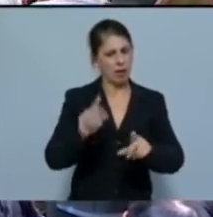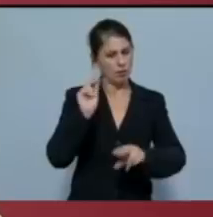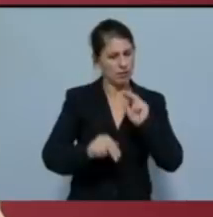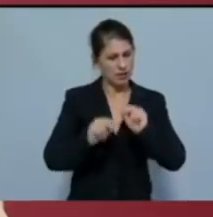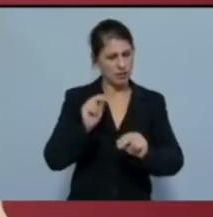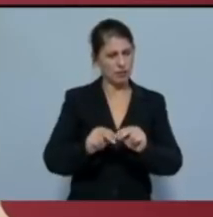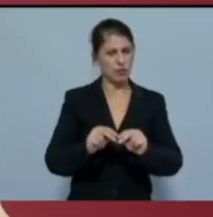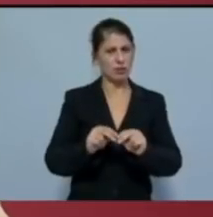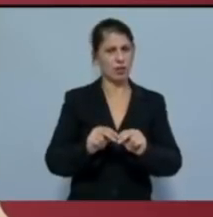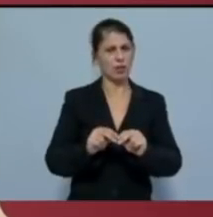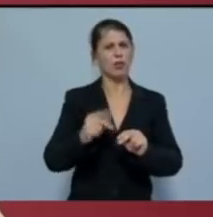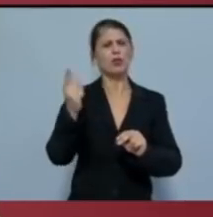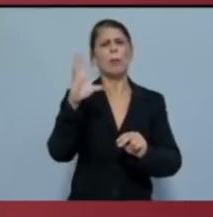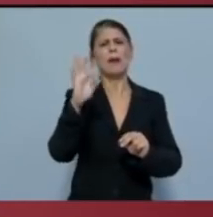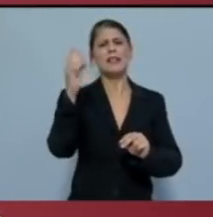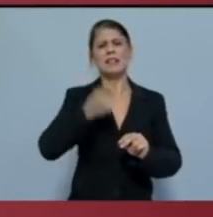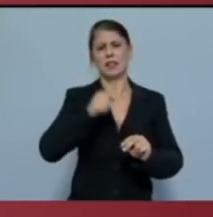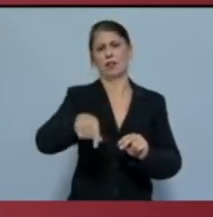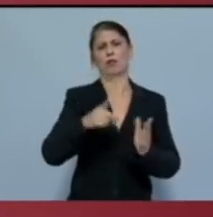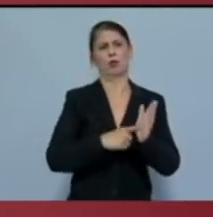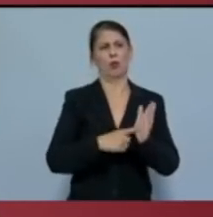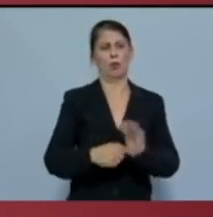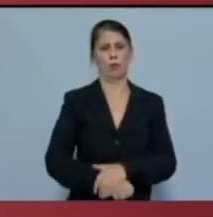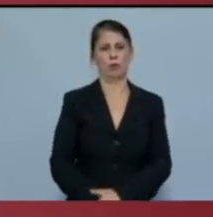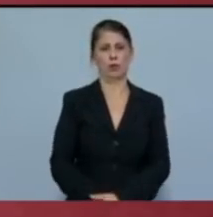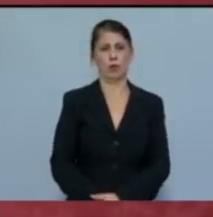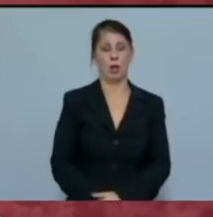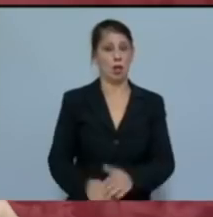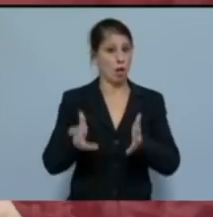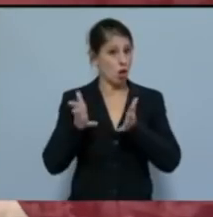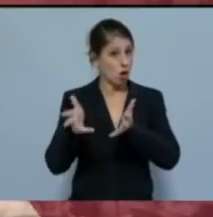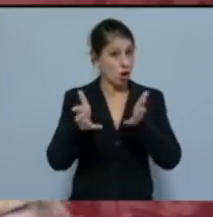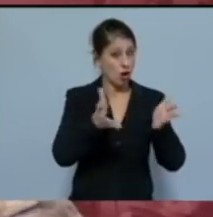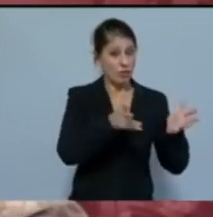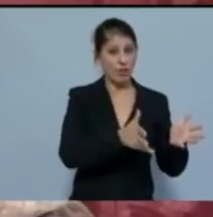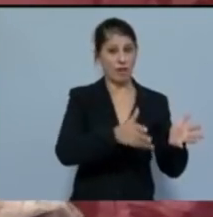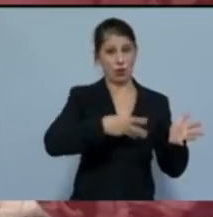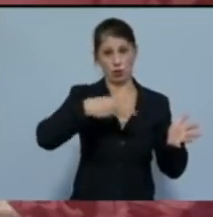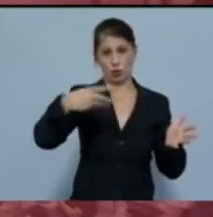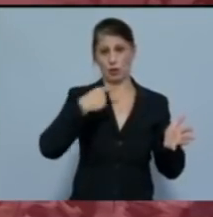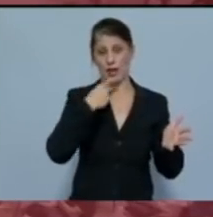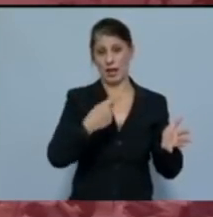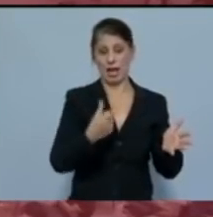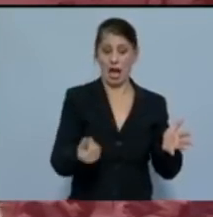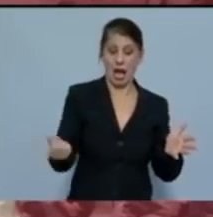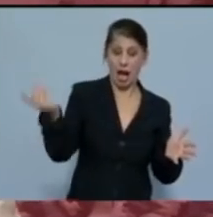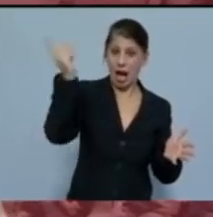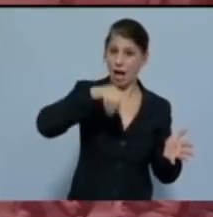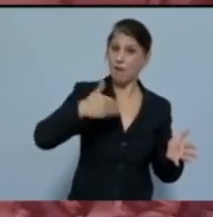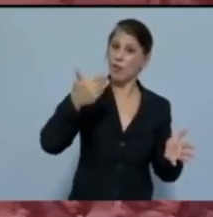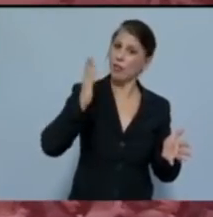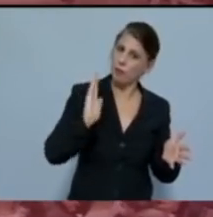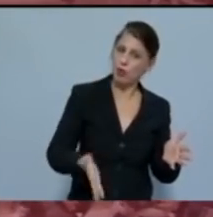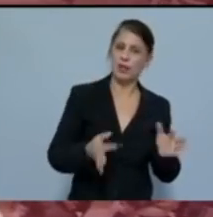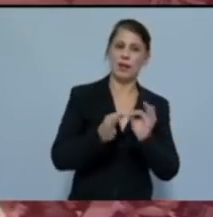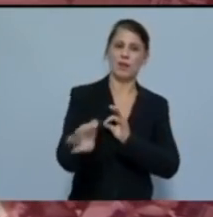πάνω από αυτούς τους νόμους. Κοροϊδεύει ο ΣΥΡΙΖΑ όταν λέει ότι αύριο θα μπορεί να